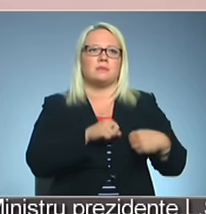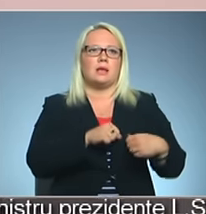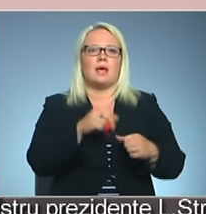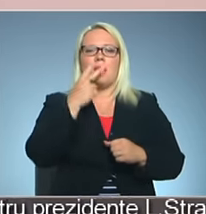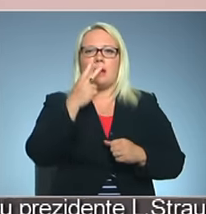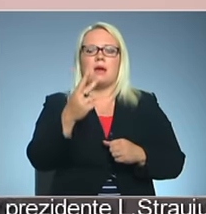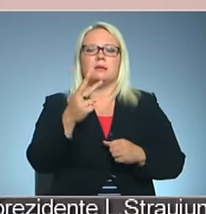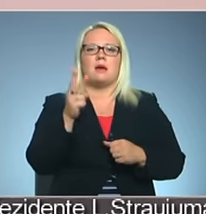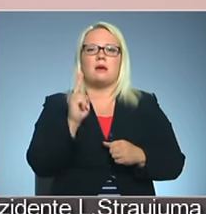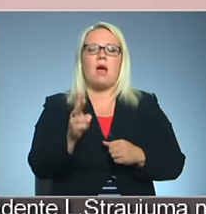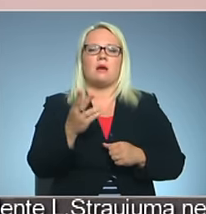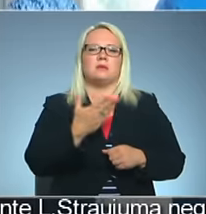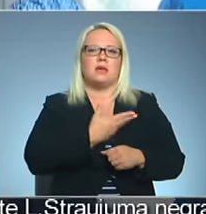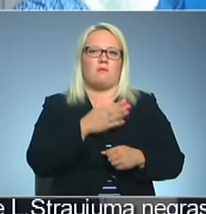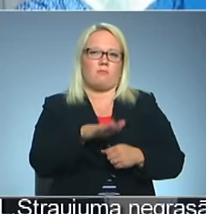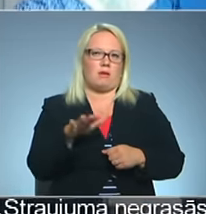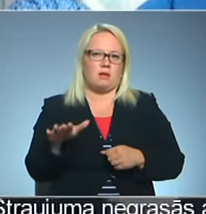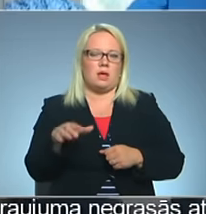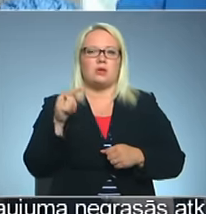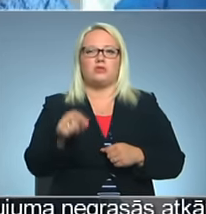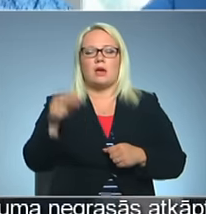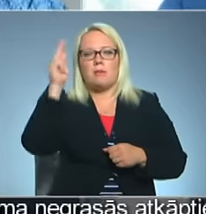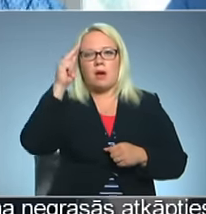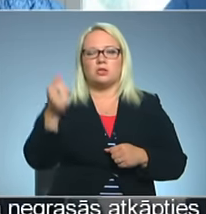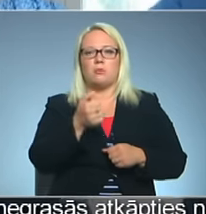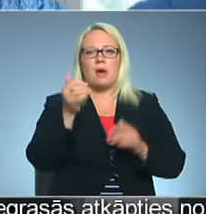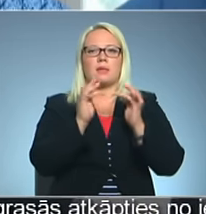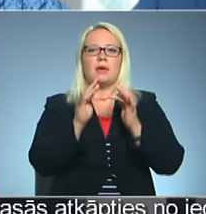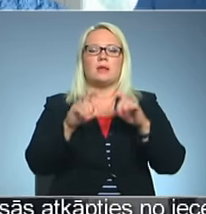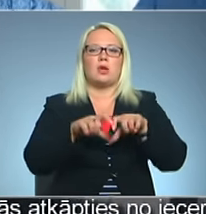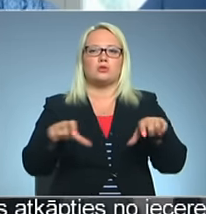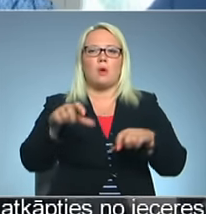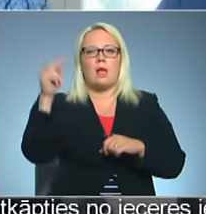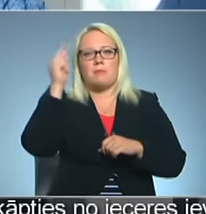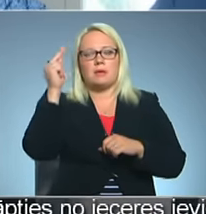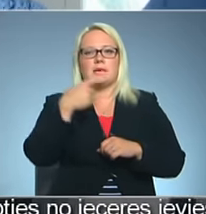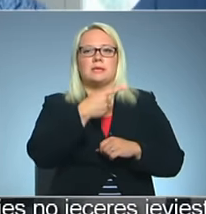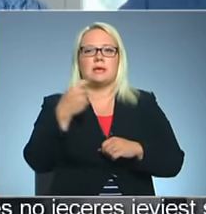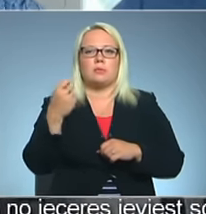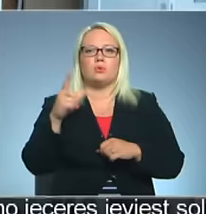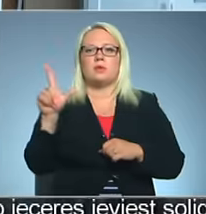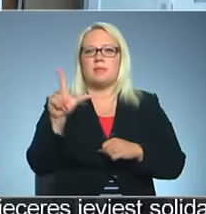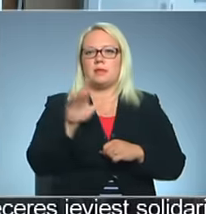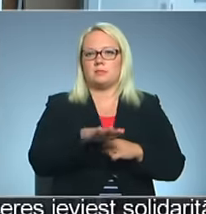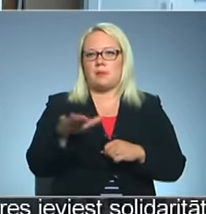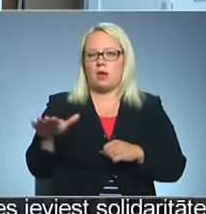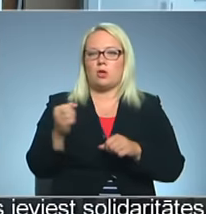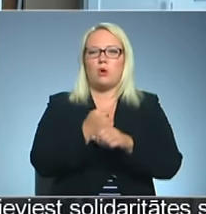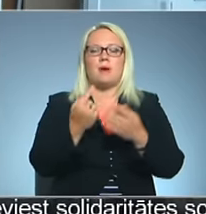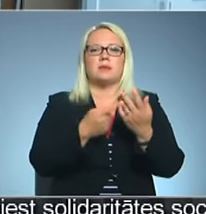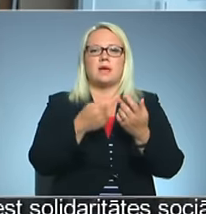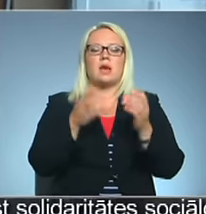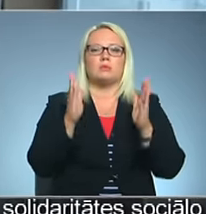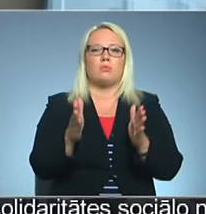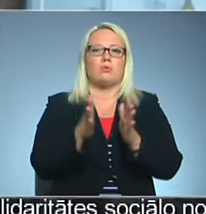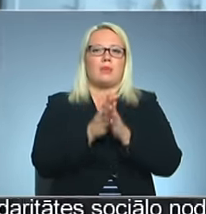to, kāds jādzīvoja bērniem. Šajā mācība gadā internātskolā mācīsies aptuveni 170 bērni. Tomēr skaits varētu